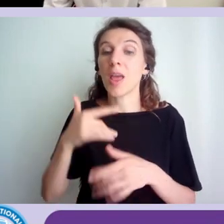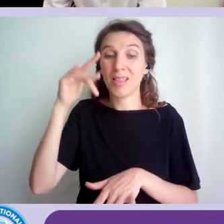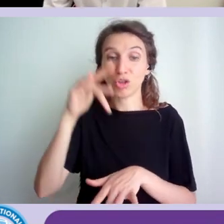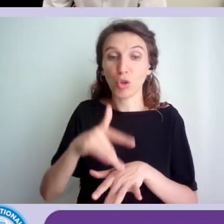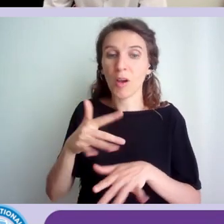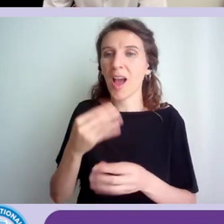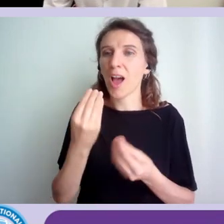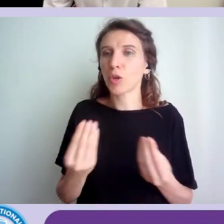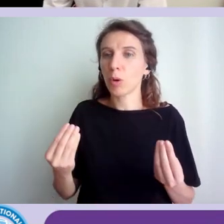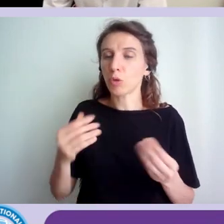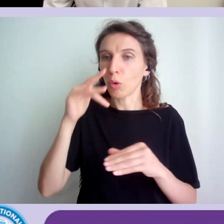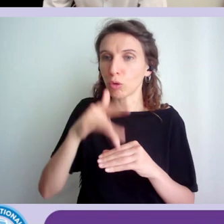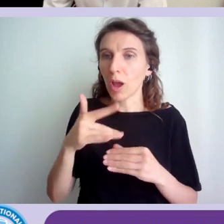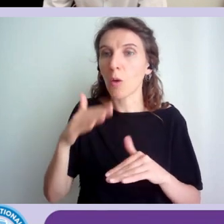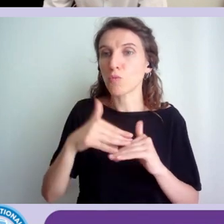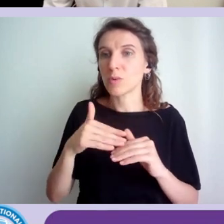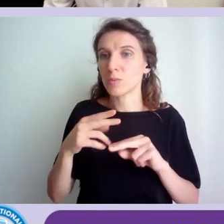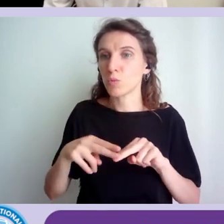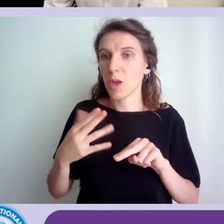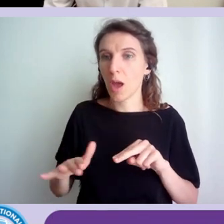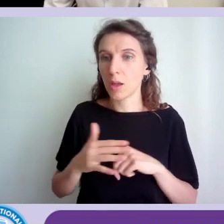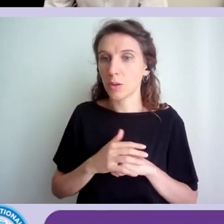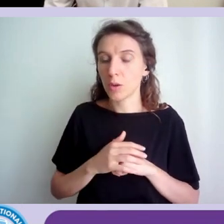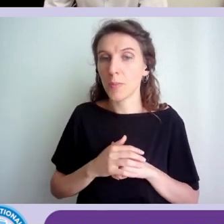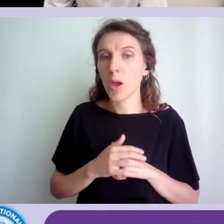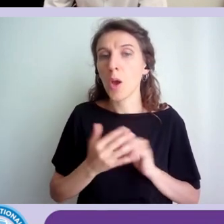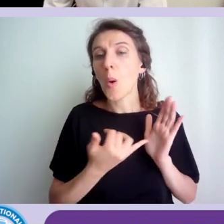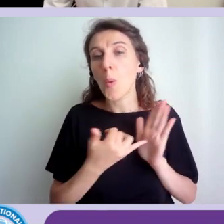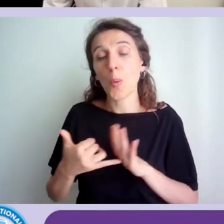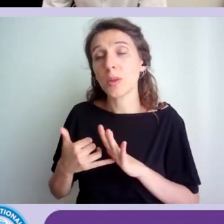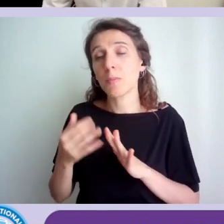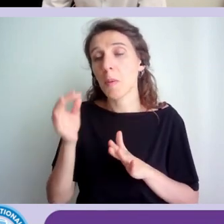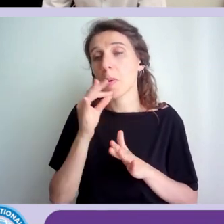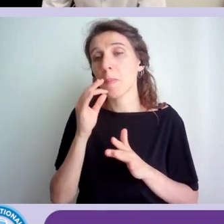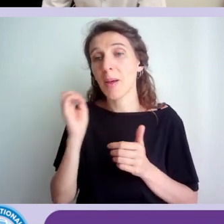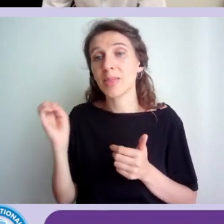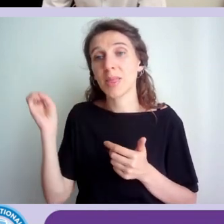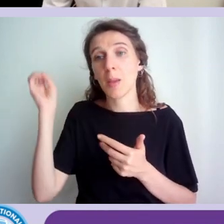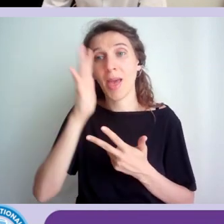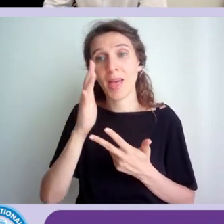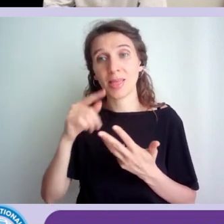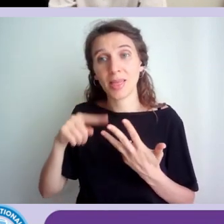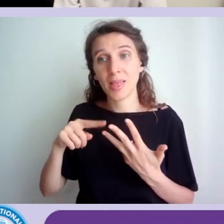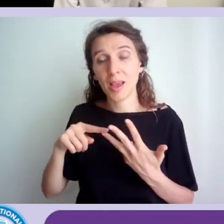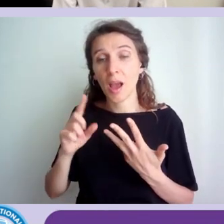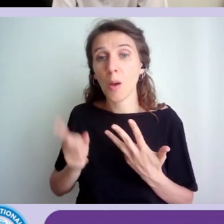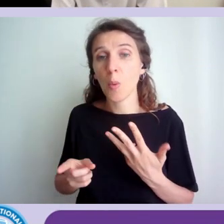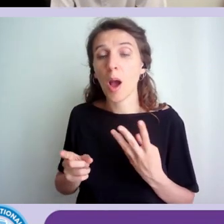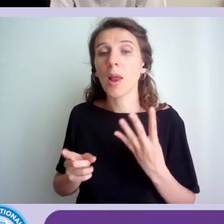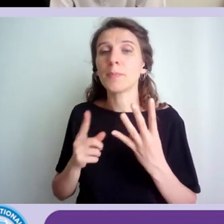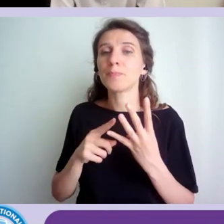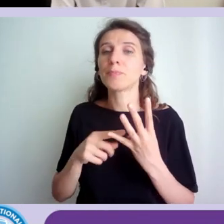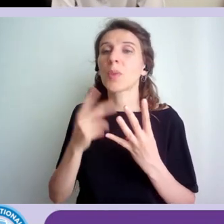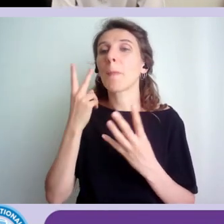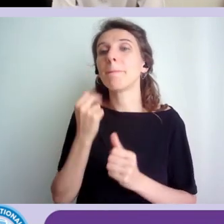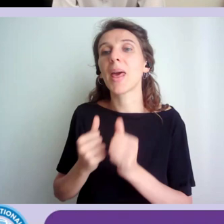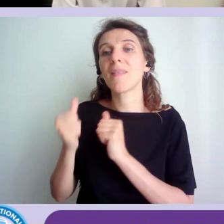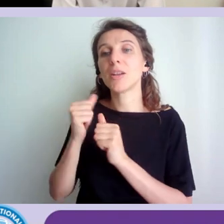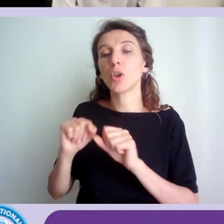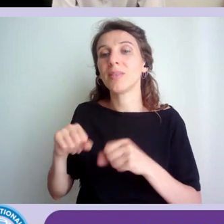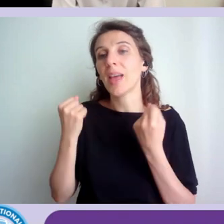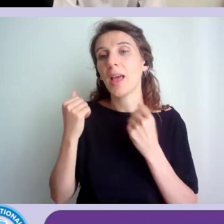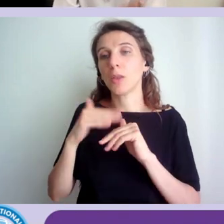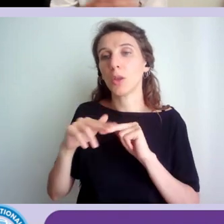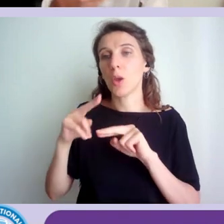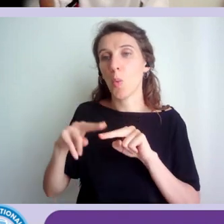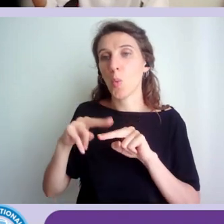dimensione di qualità, quella di cui ci dimentichiamo spesso, è quella della cosiddetta prevenzione dai danni